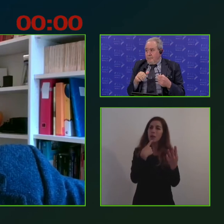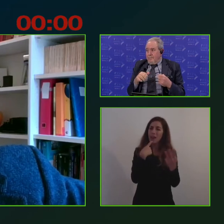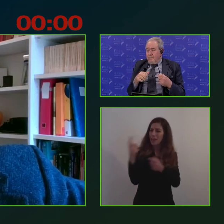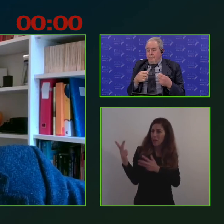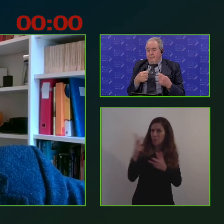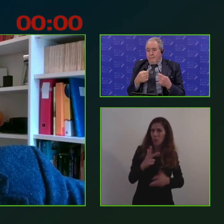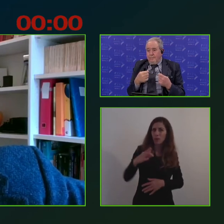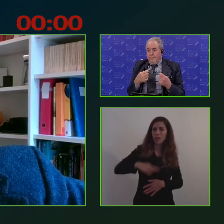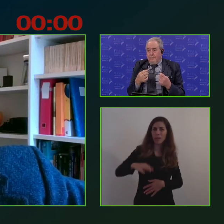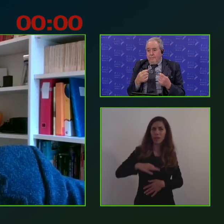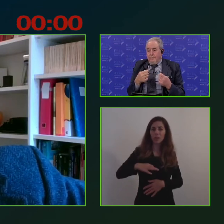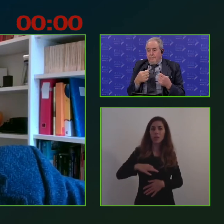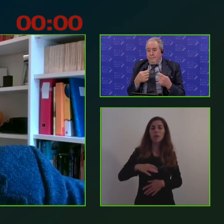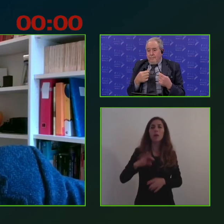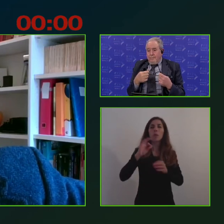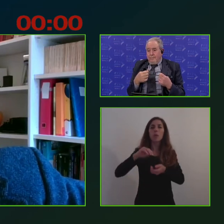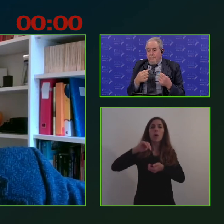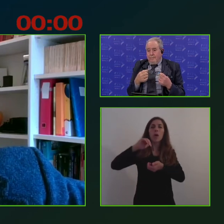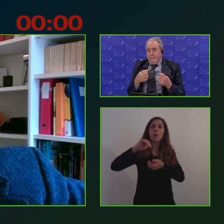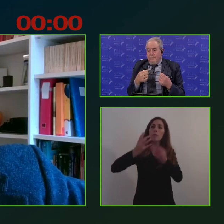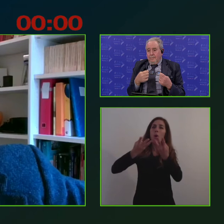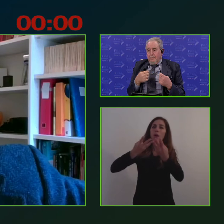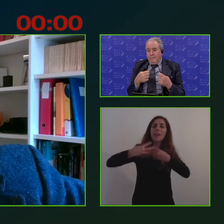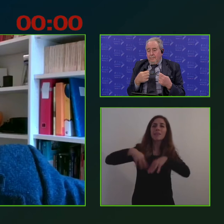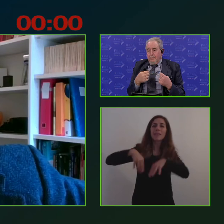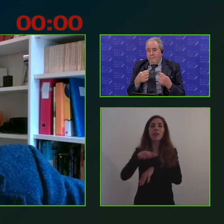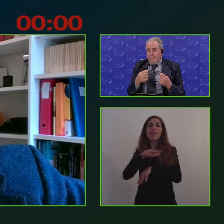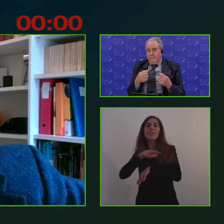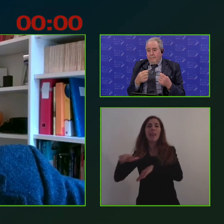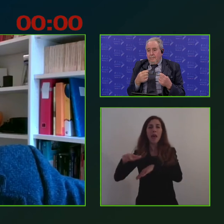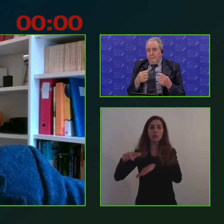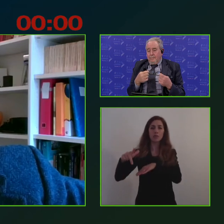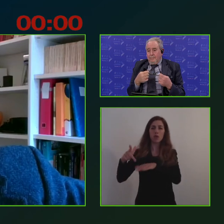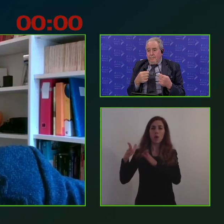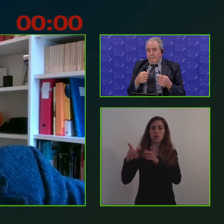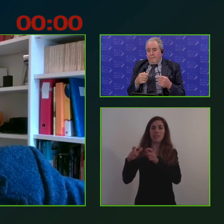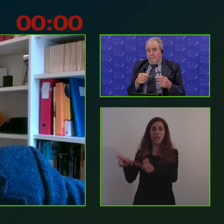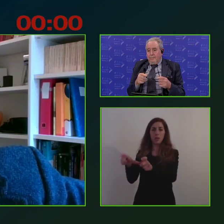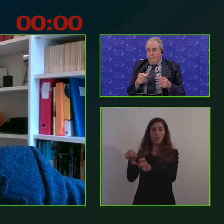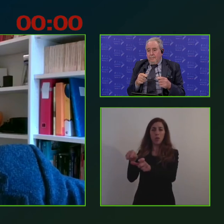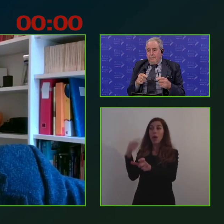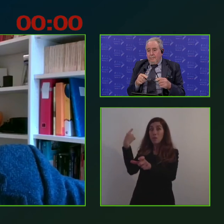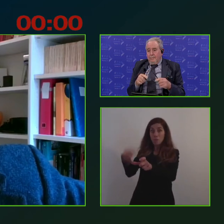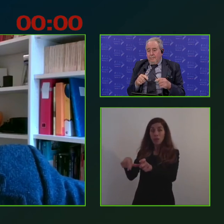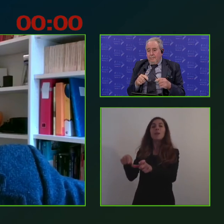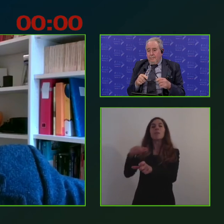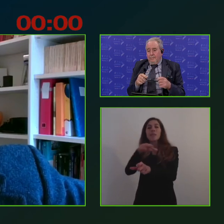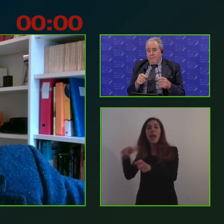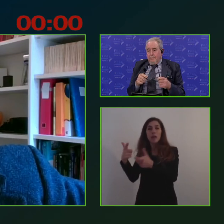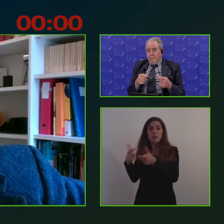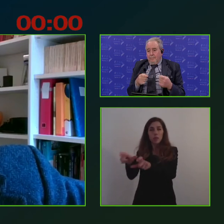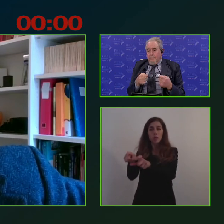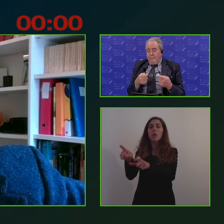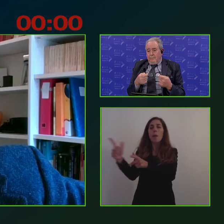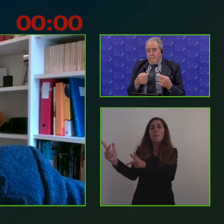interesse le organizzazioni di terzo settore, il terzo settore è un portatore di interesse e quando parliamo di